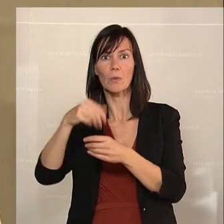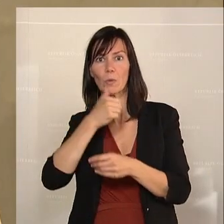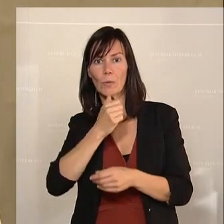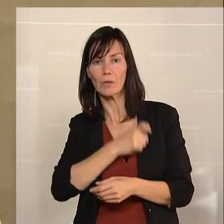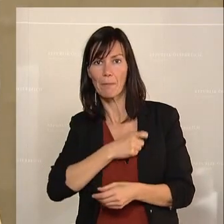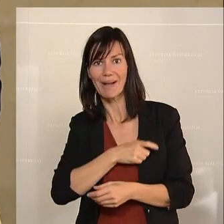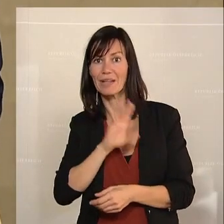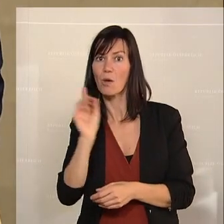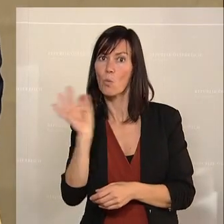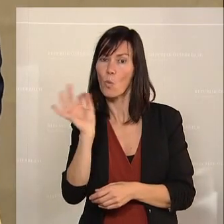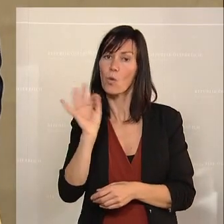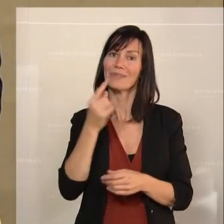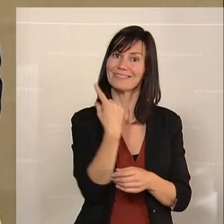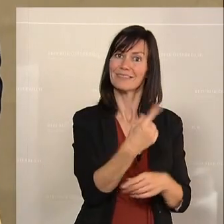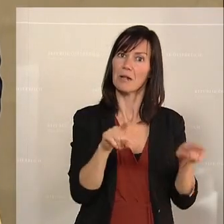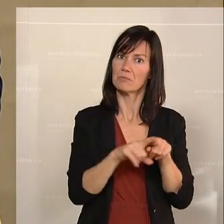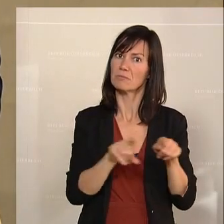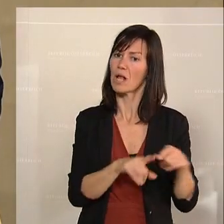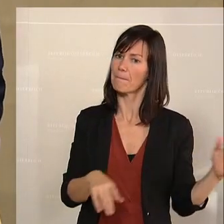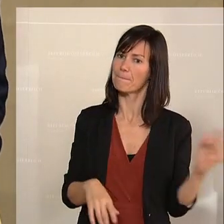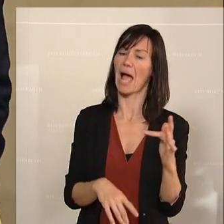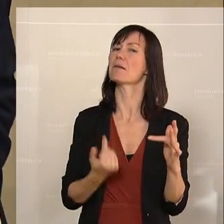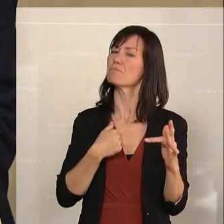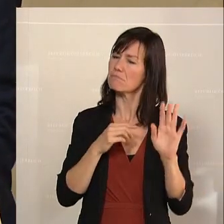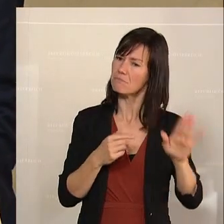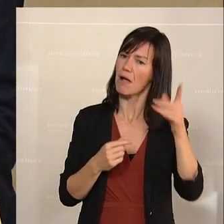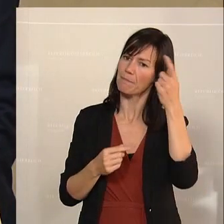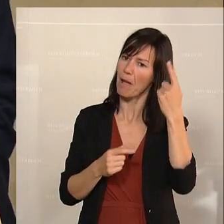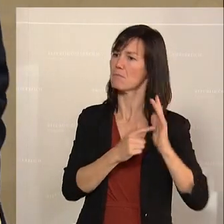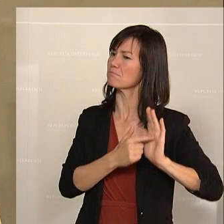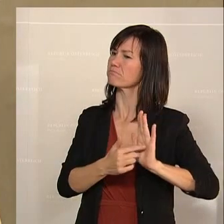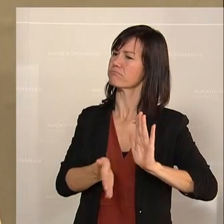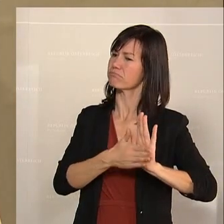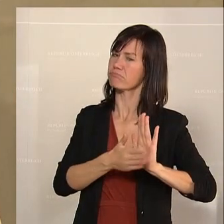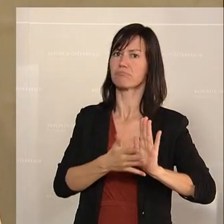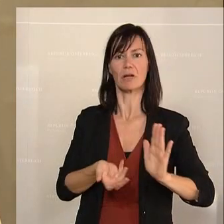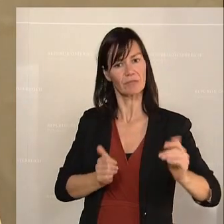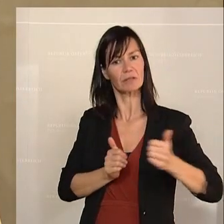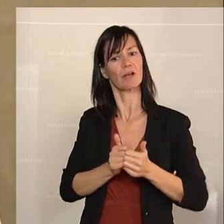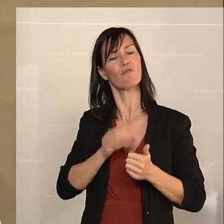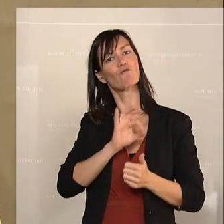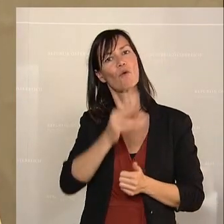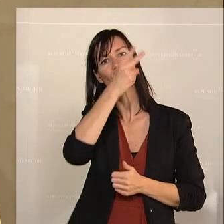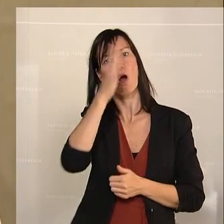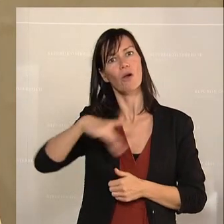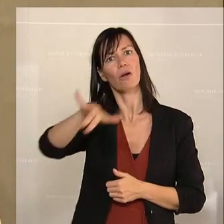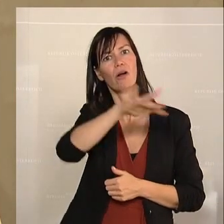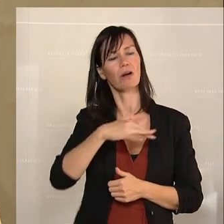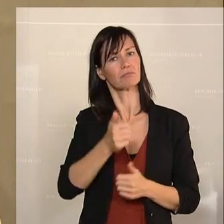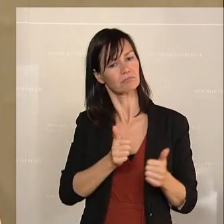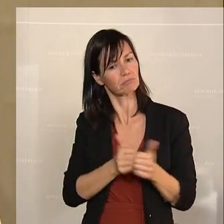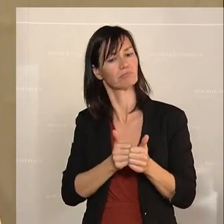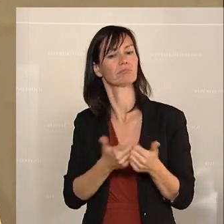Oder ob sie sich jetzt einmal gegen ihren Koalitionspartner, gegen die Grünen auf die Seite der Menschen stellen. Meine sehr geehrten Damen und